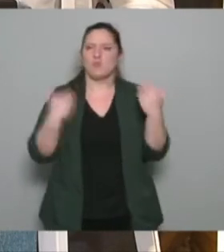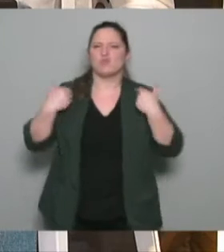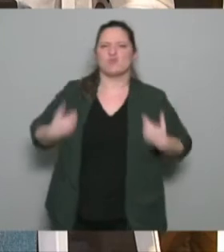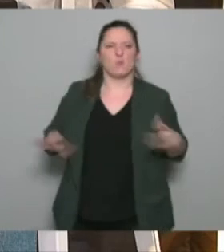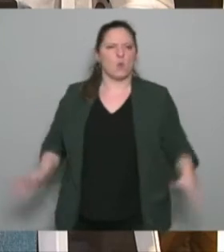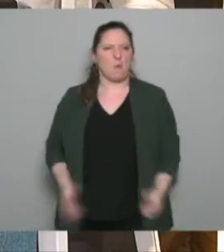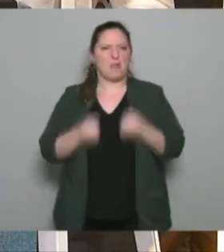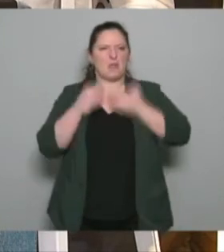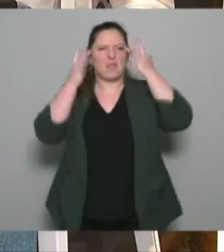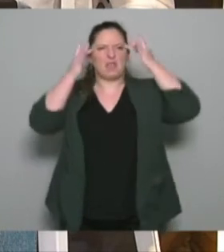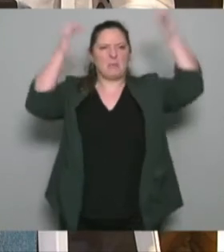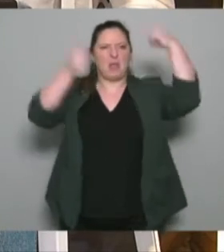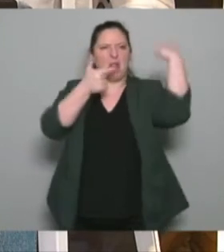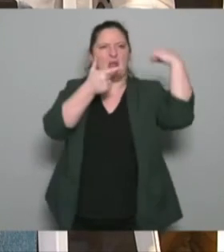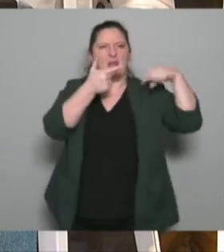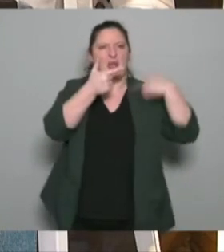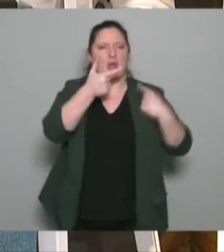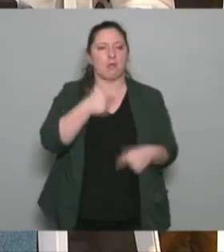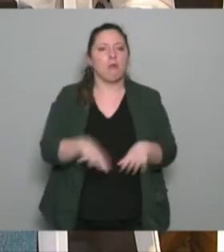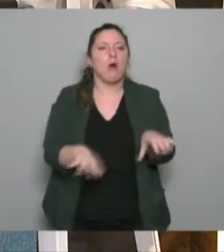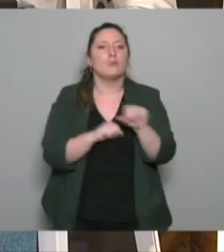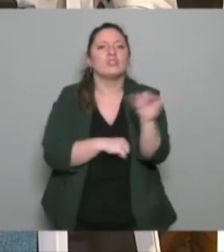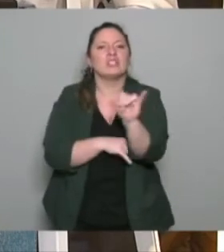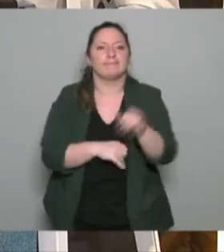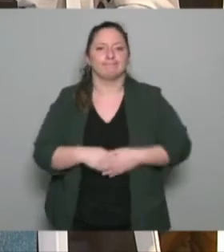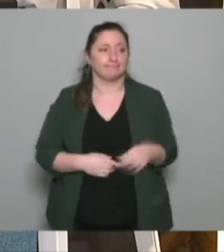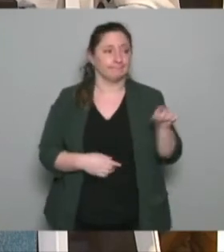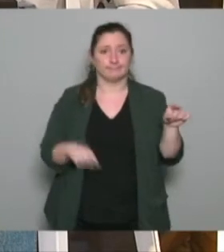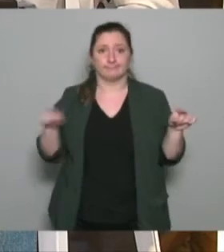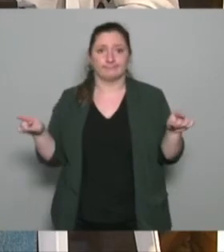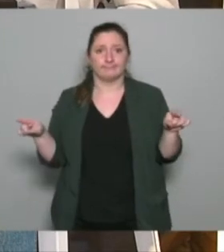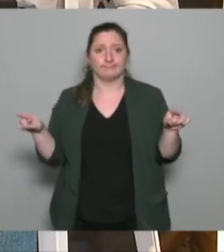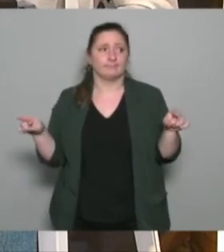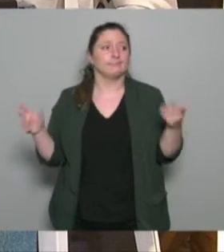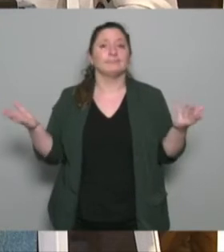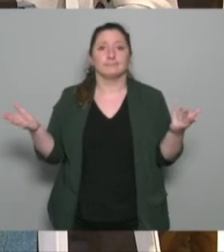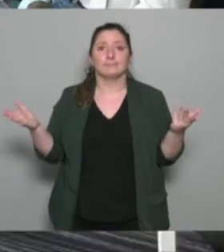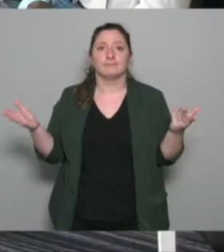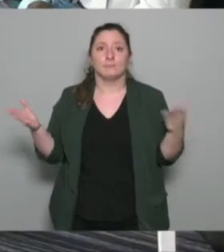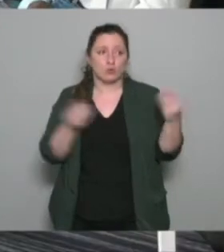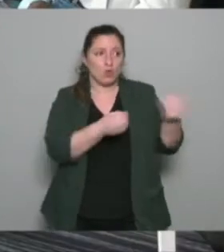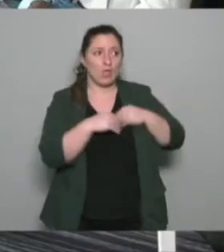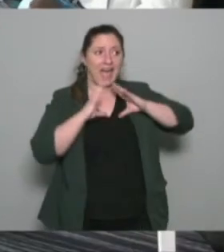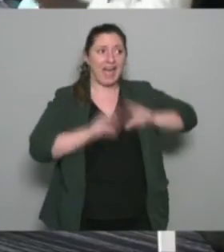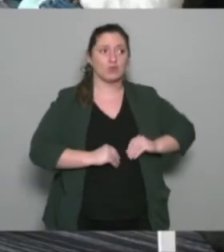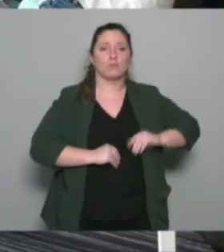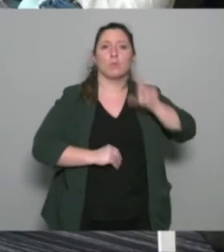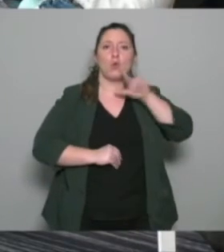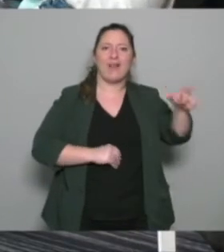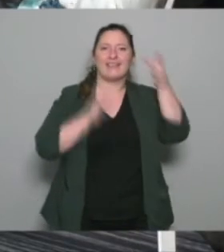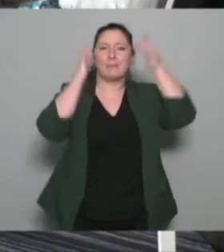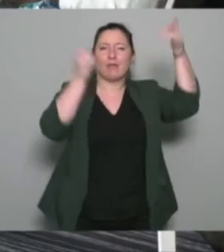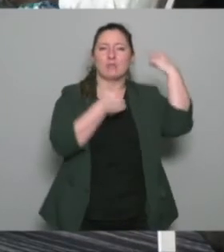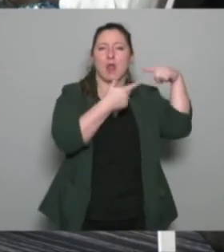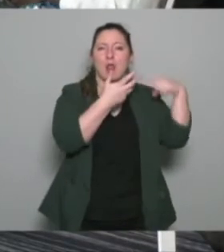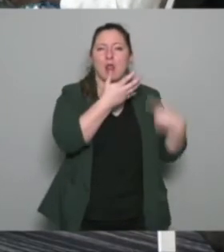voilà l'expérience que j'ai est-ce que vous l'embauchez parce que est-ce que vous allez le prendre est-ce que vous êtes rassuré par l'expérience qu'il a ou est-ce